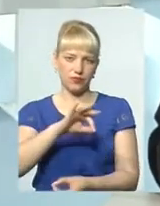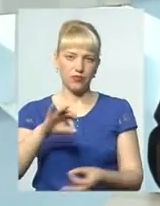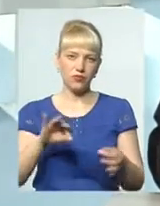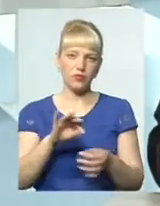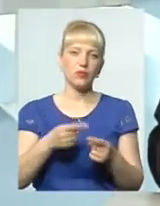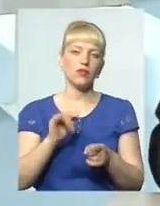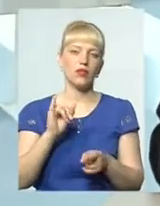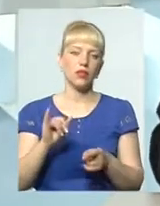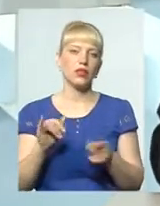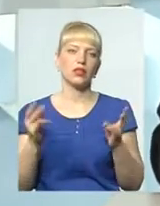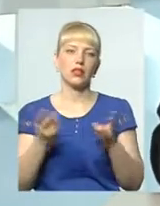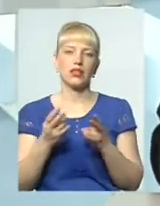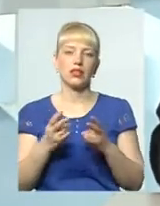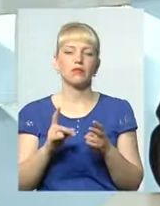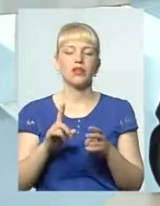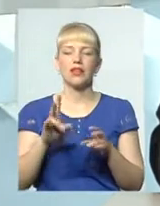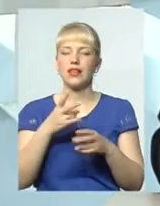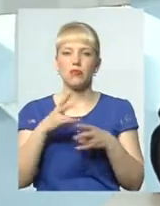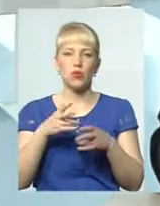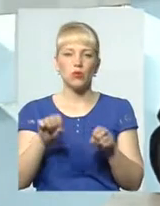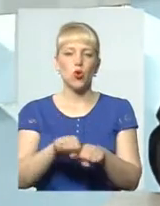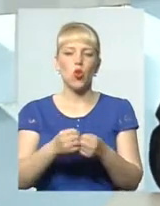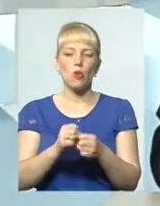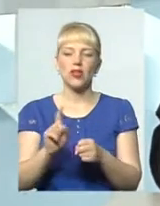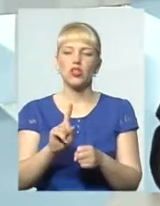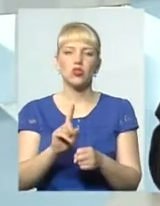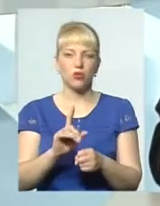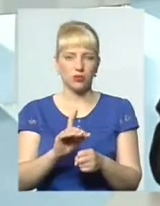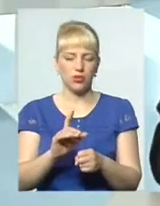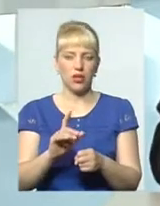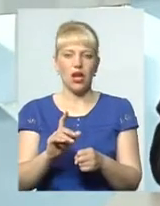не ламати щось, що було, не створивши щось нового.